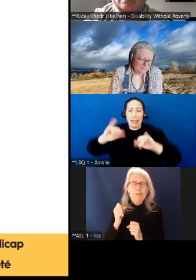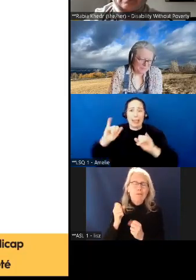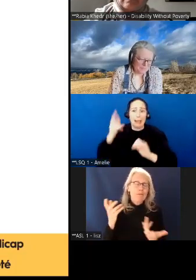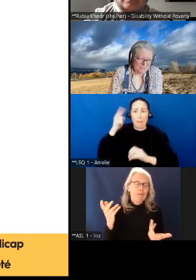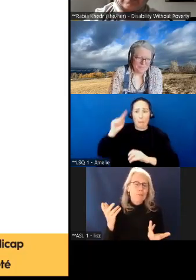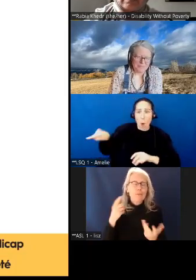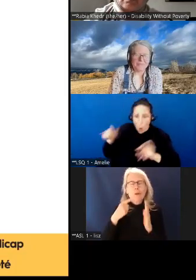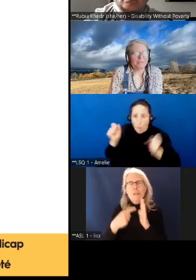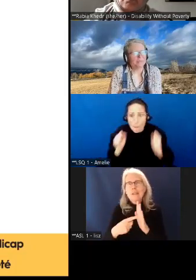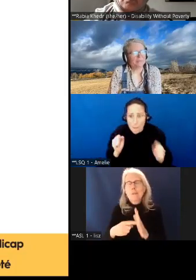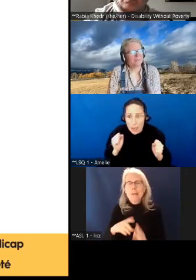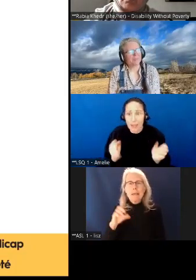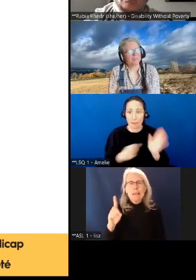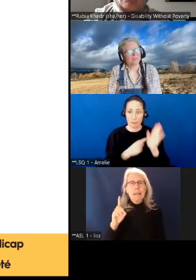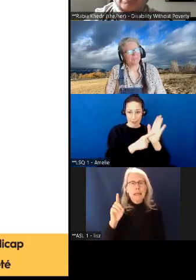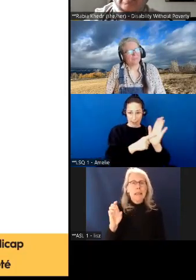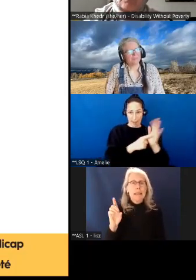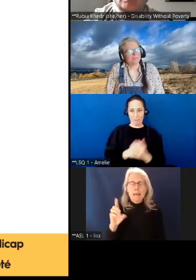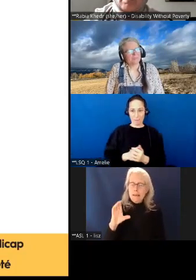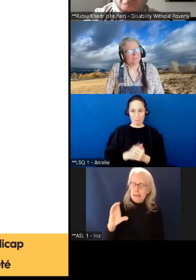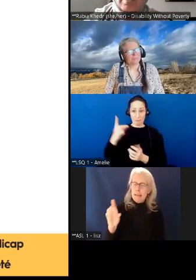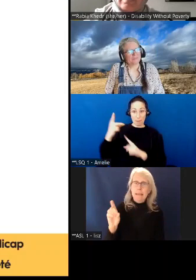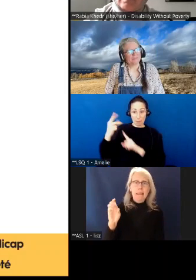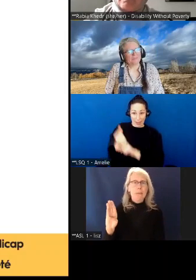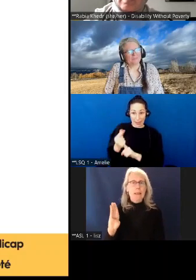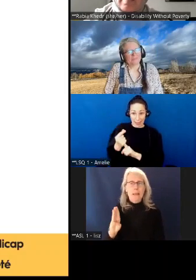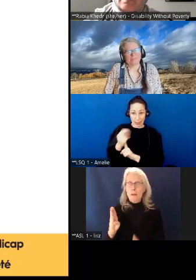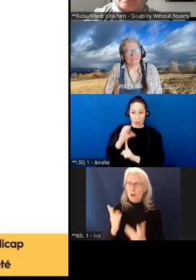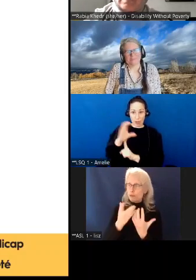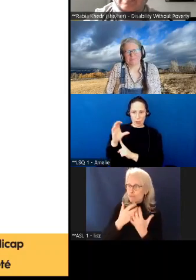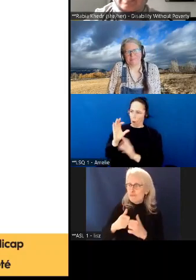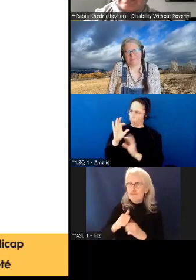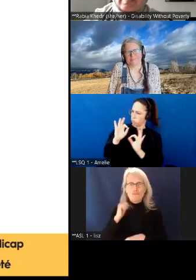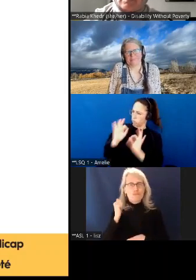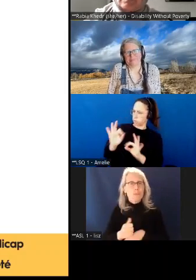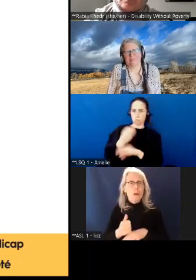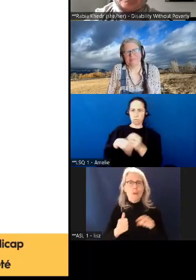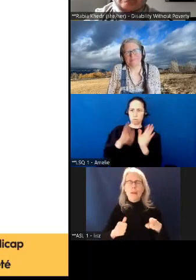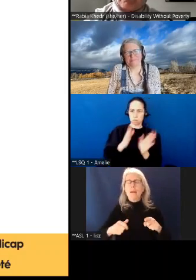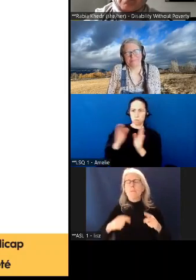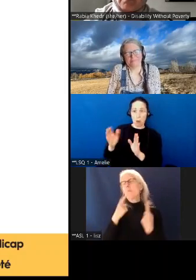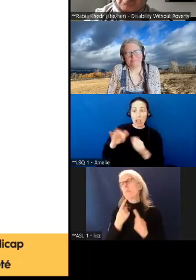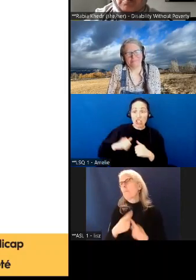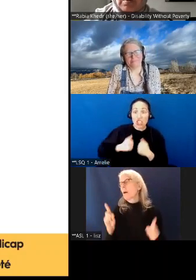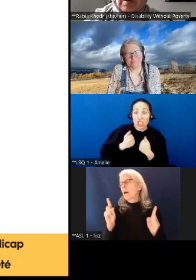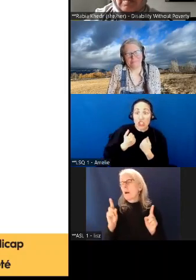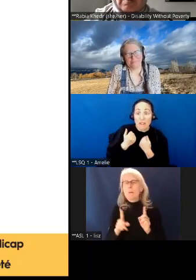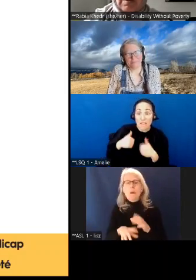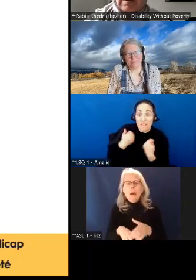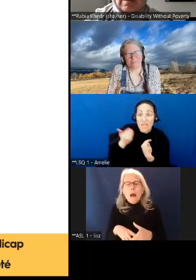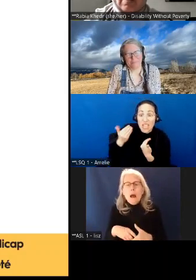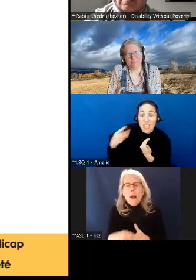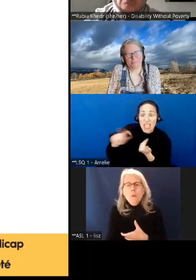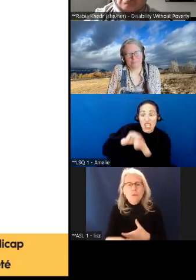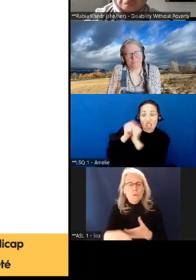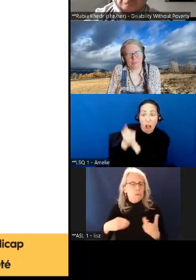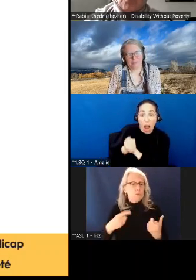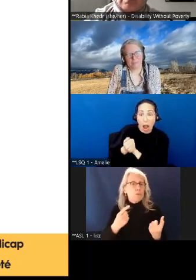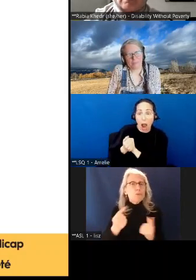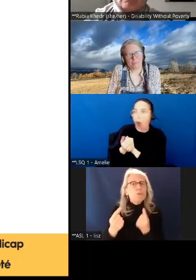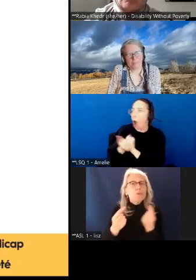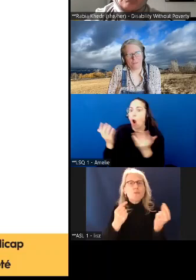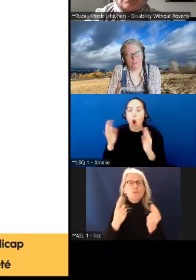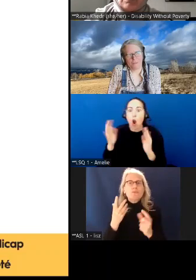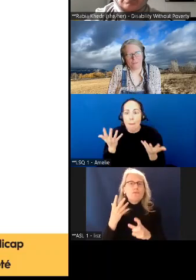exemple, une prestation canadienne bien organisée pourrait changer leur vie. Ça leur permettrait de sortir de la